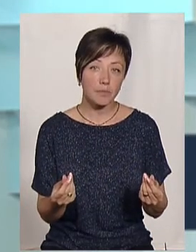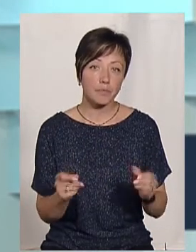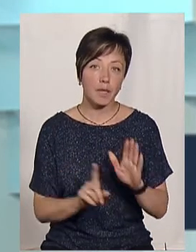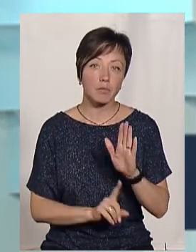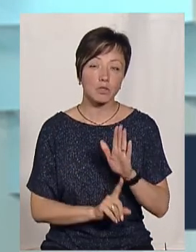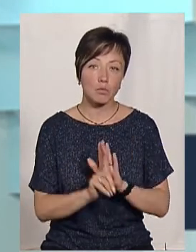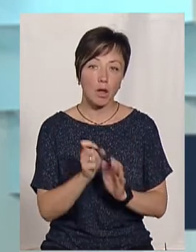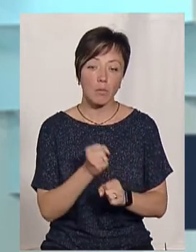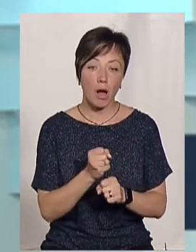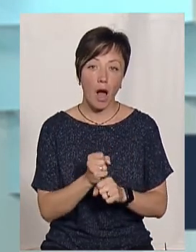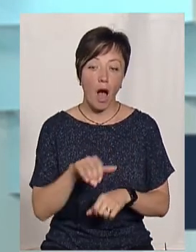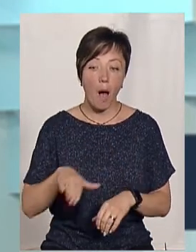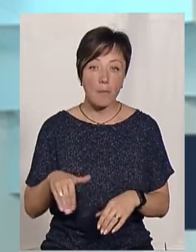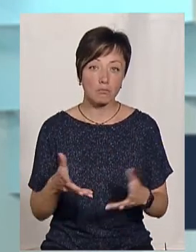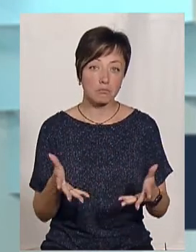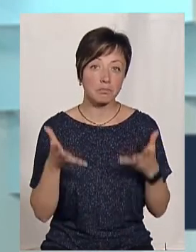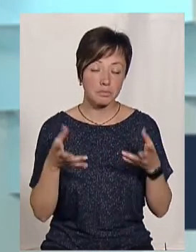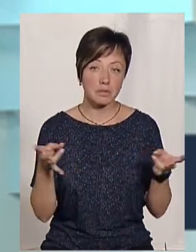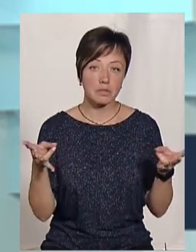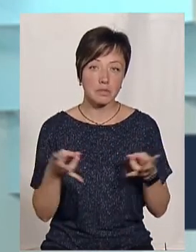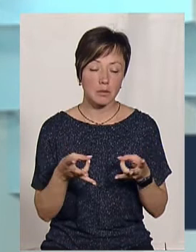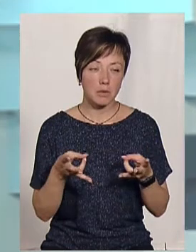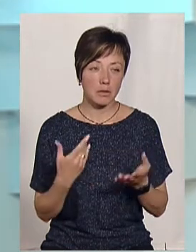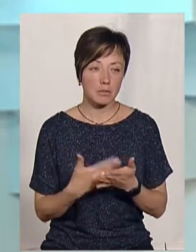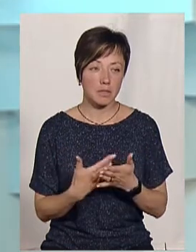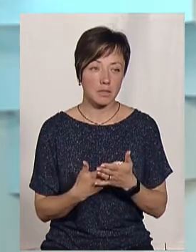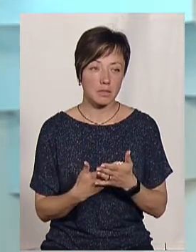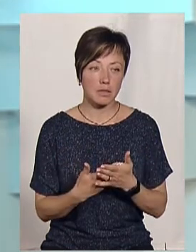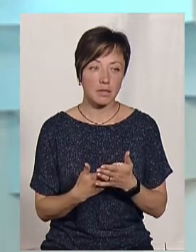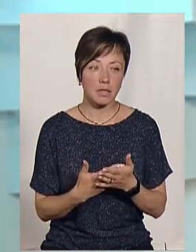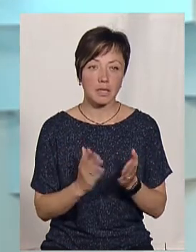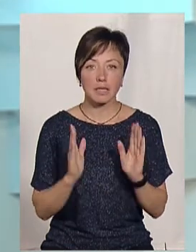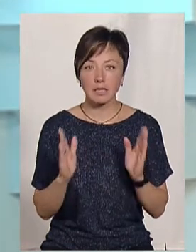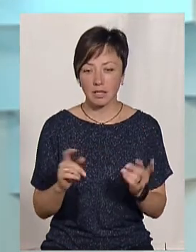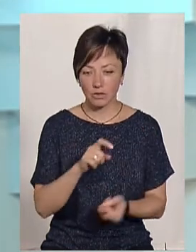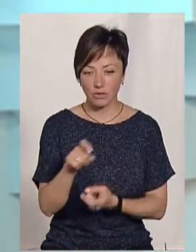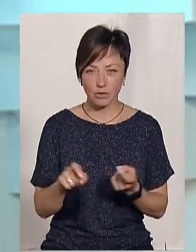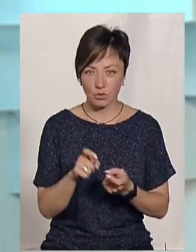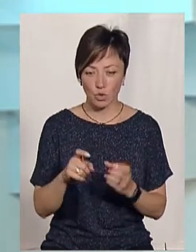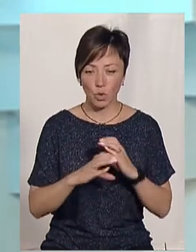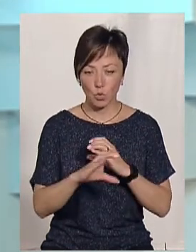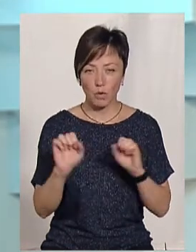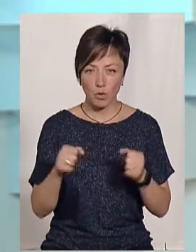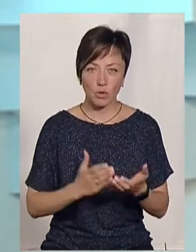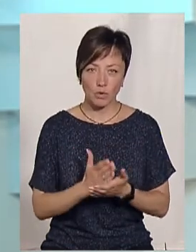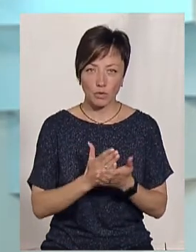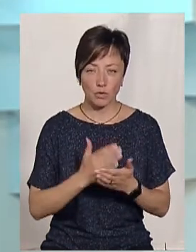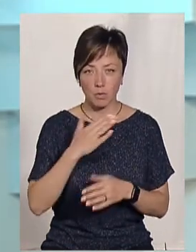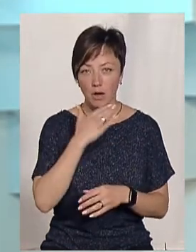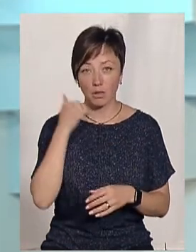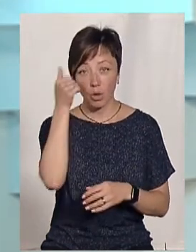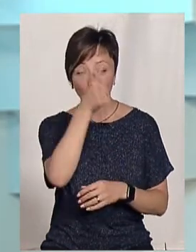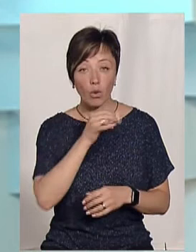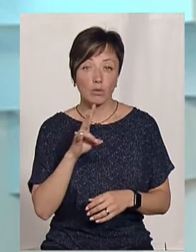приступали до робіт, а потім з'ясовувалося, що там десь треба заварити дві дірки в трубі, і, по суті, труби ще можуть служити багато